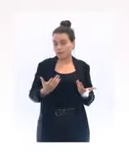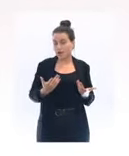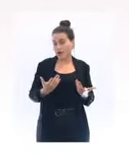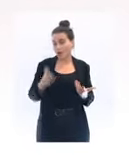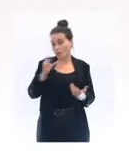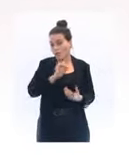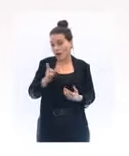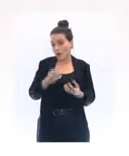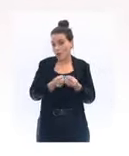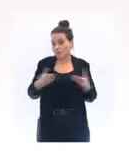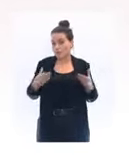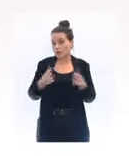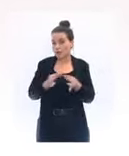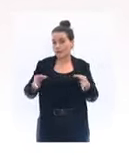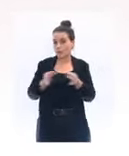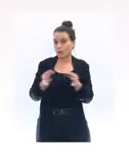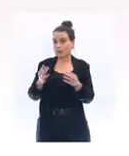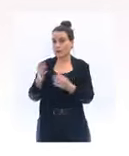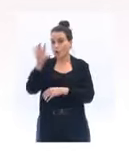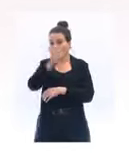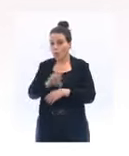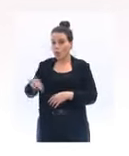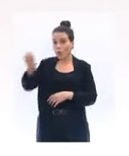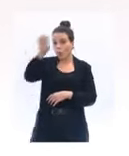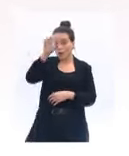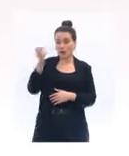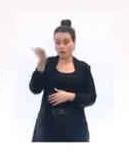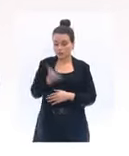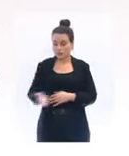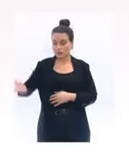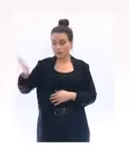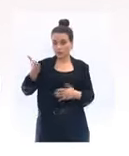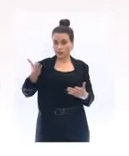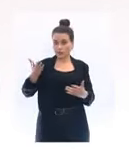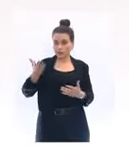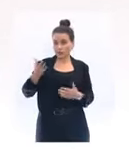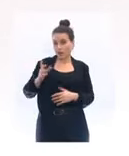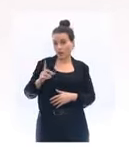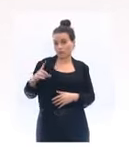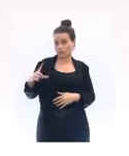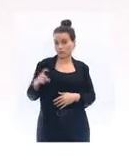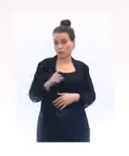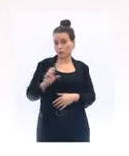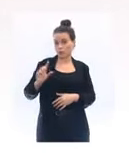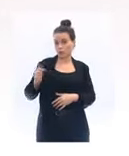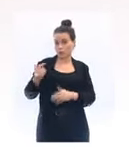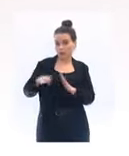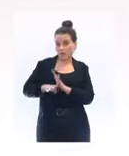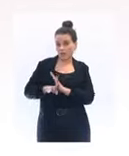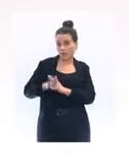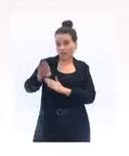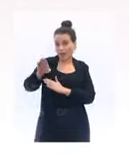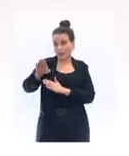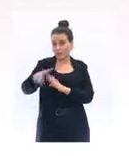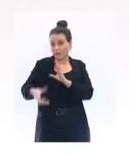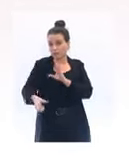européens ont-ils empêché une deuxième vague et une deuxième vague forte ? Non. Est-ce qu